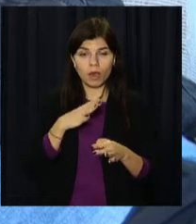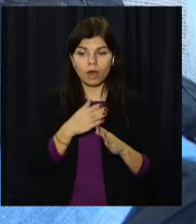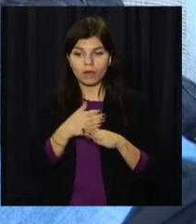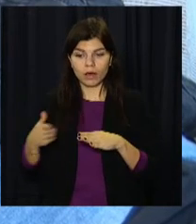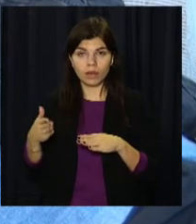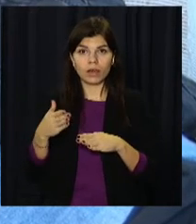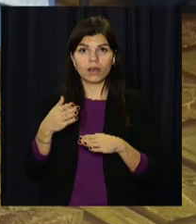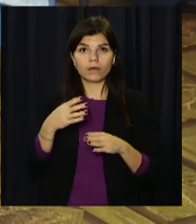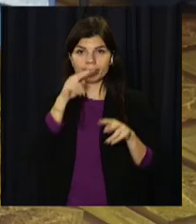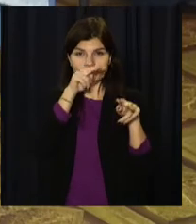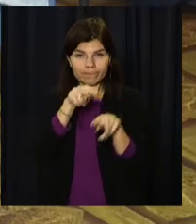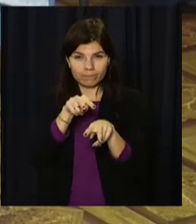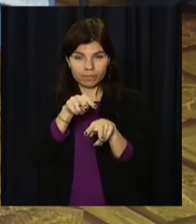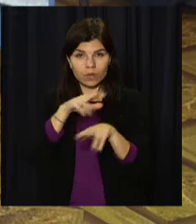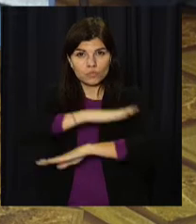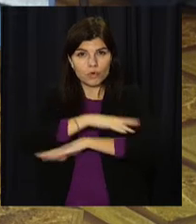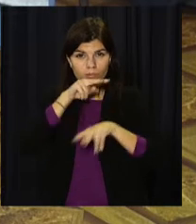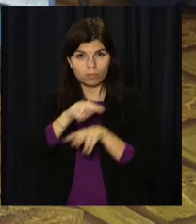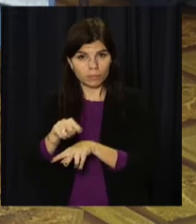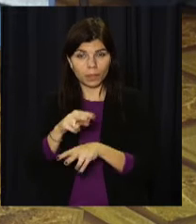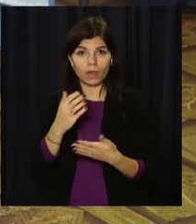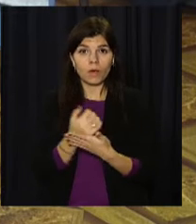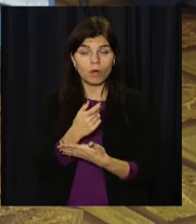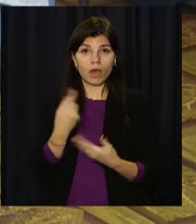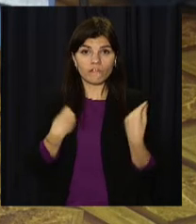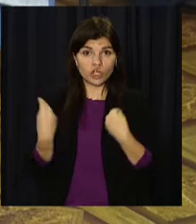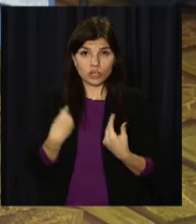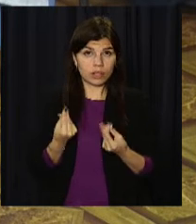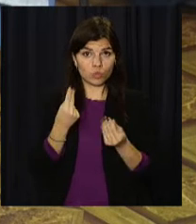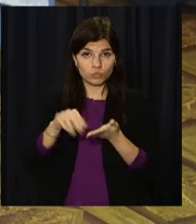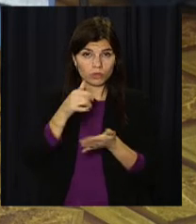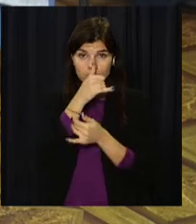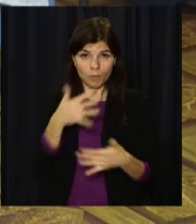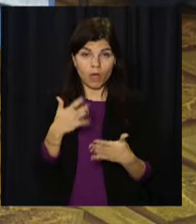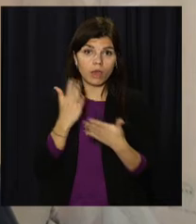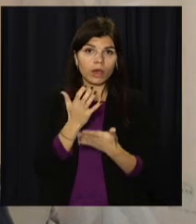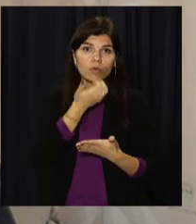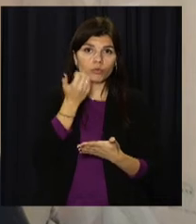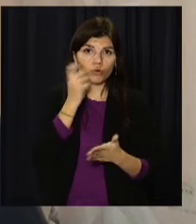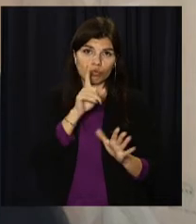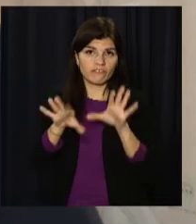сьогодні в нього небагато, а серед речей у «Шервоному хресті» є пристойні, то можна вибрати щось, каже чоловік.